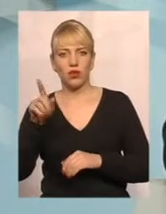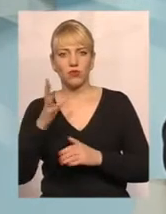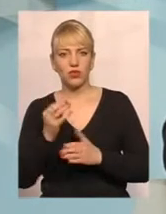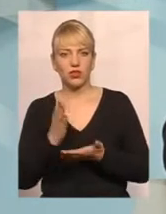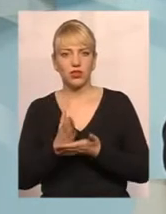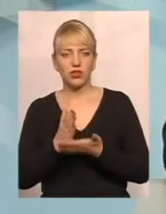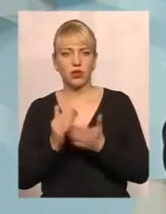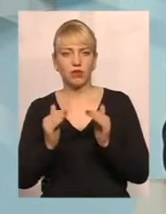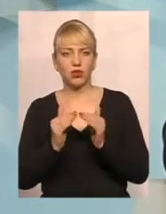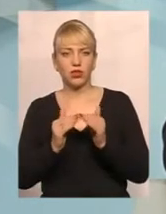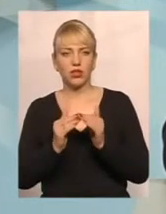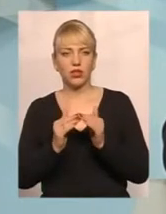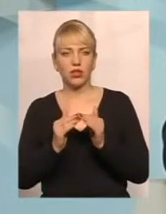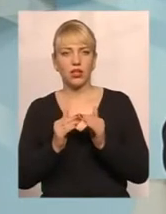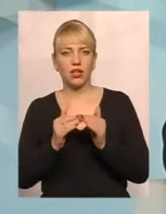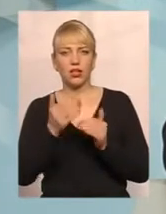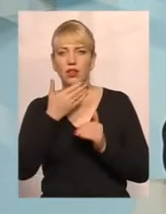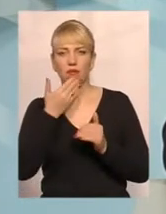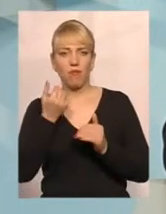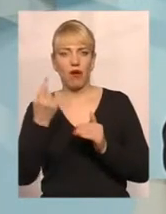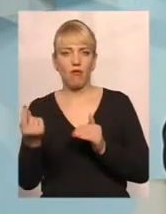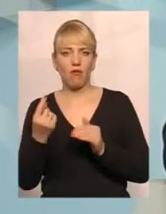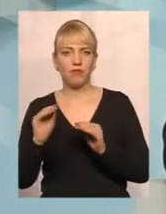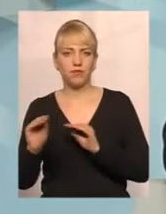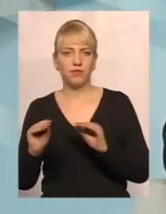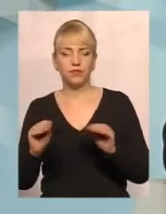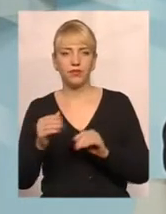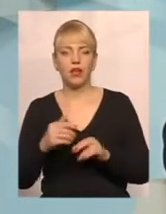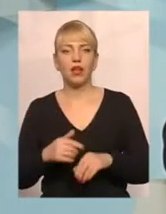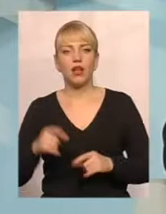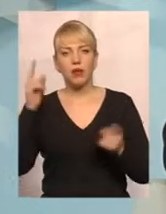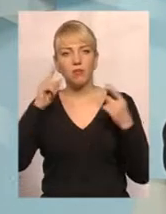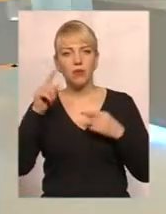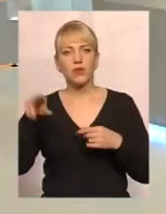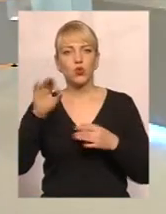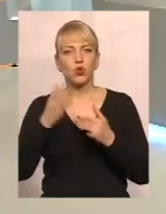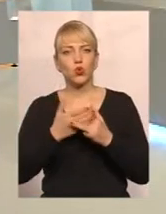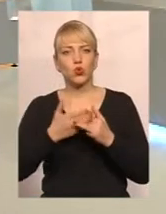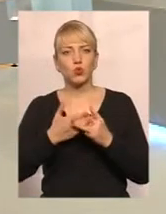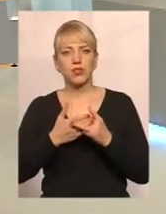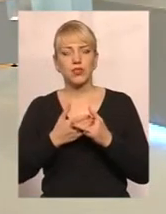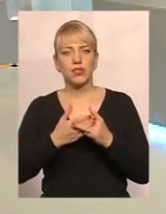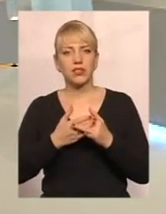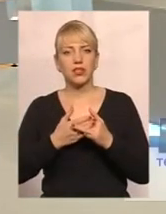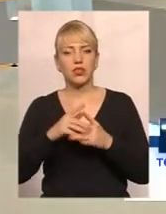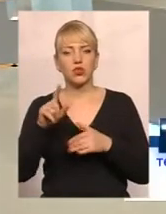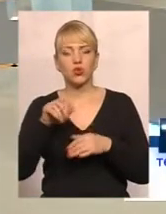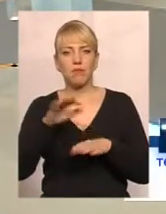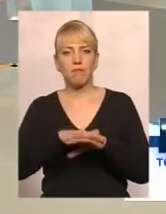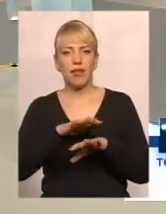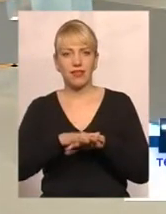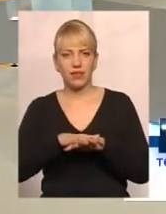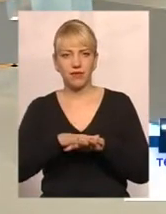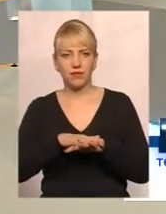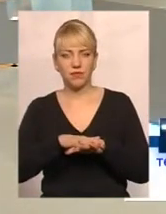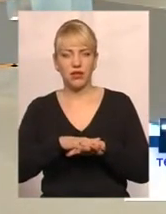не 100% обладнання, Міфи щодо субсидій і банків, пов'язані з банківською сперою,